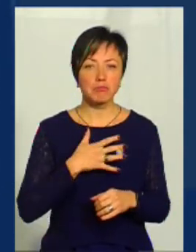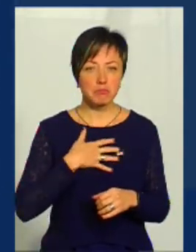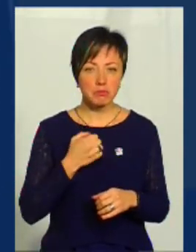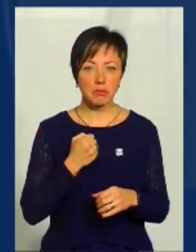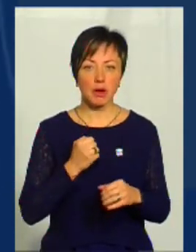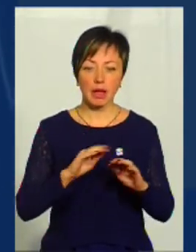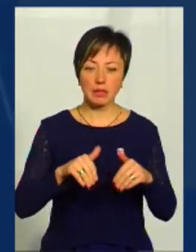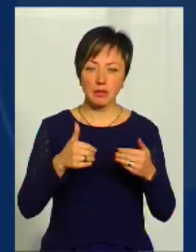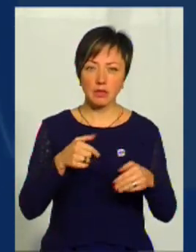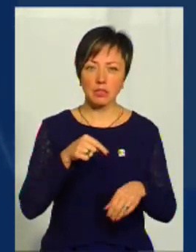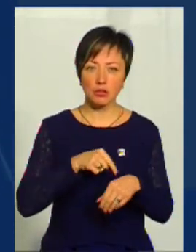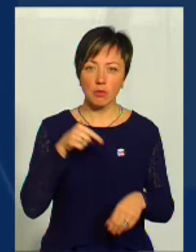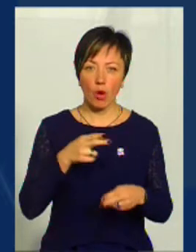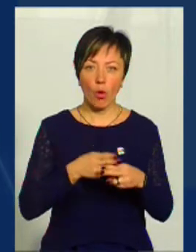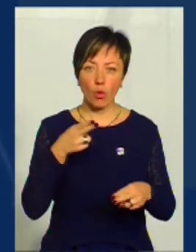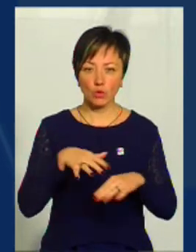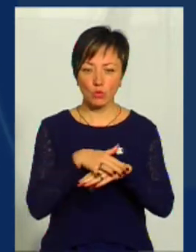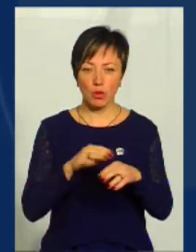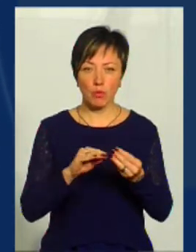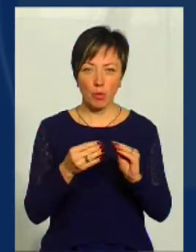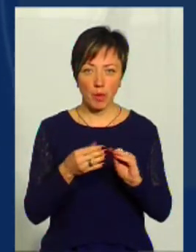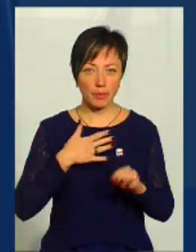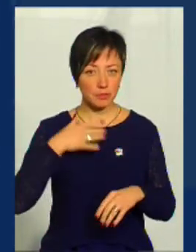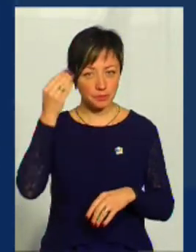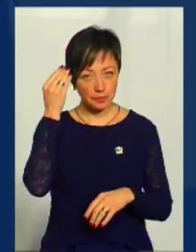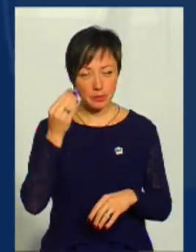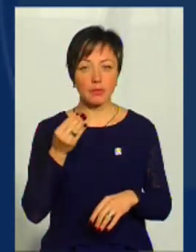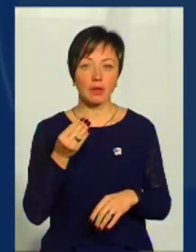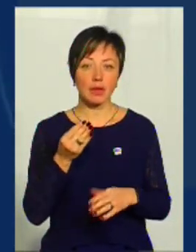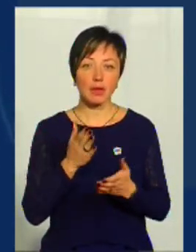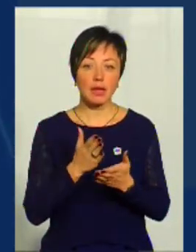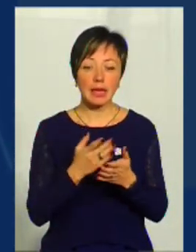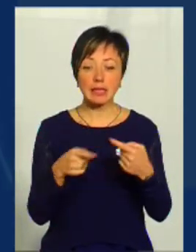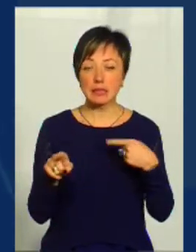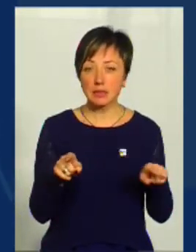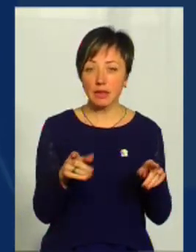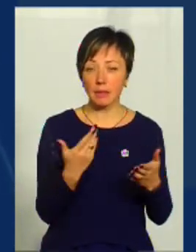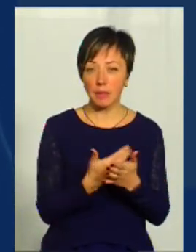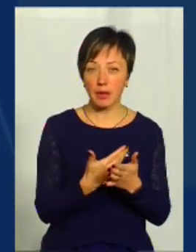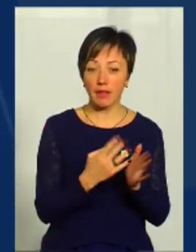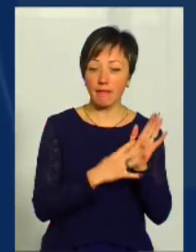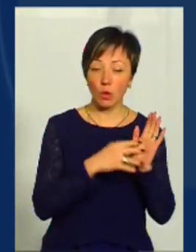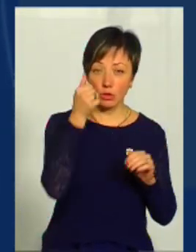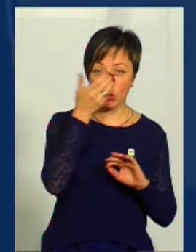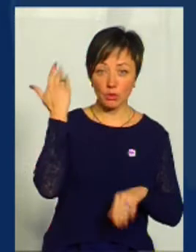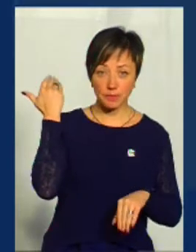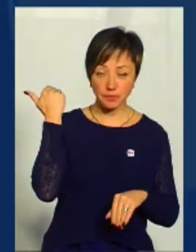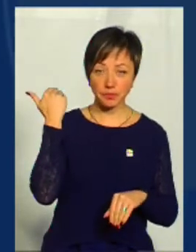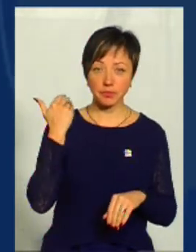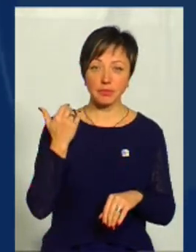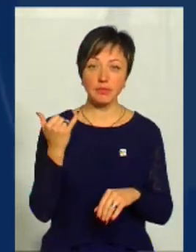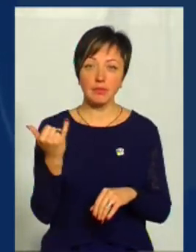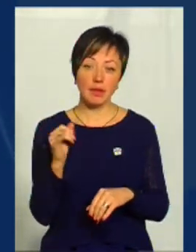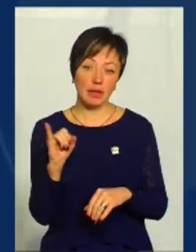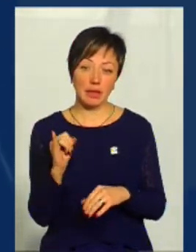десь зачіпають гострі суспільні проблеми, на мій погляд, то безперечно різниця є. На відміну, скажімо, від 90-х років і